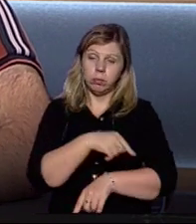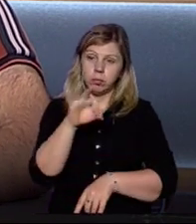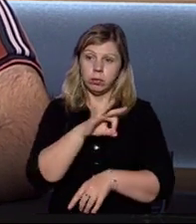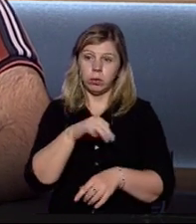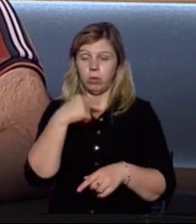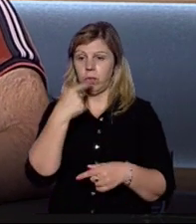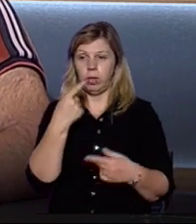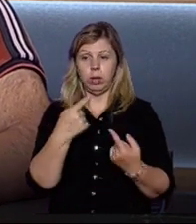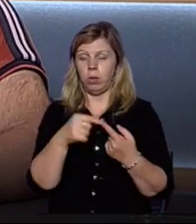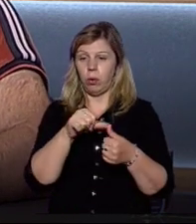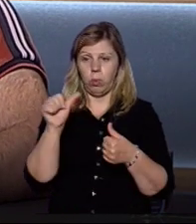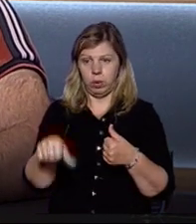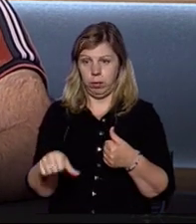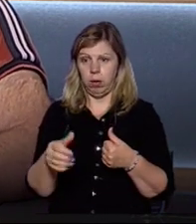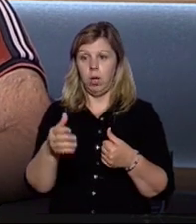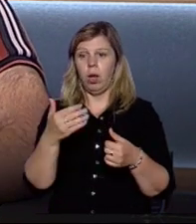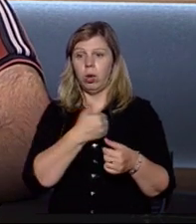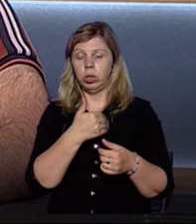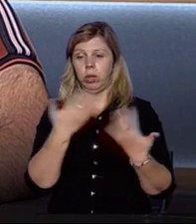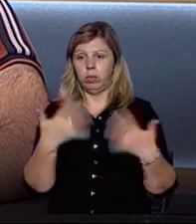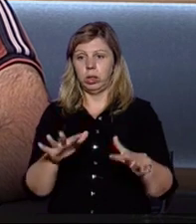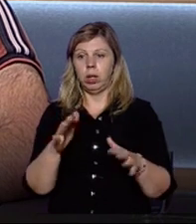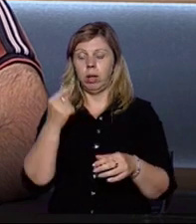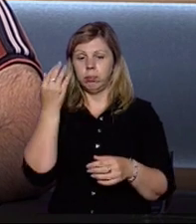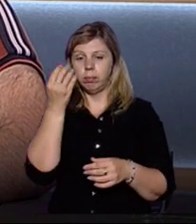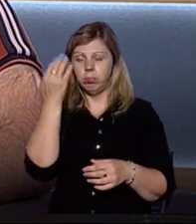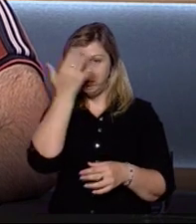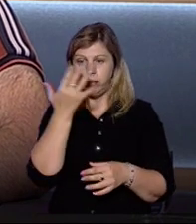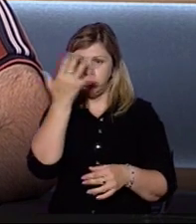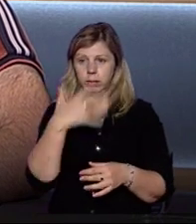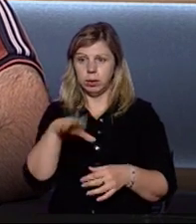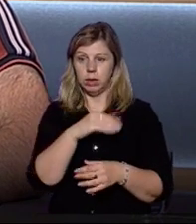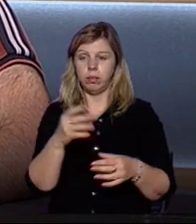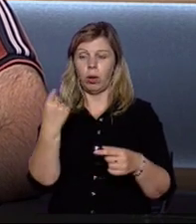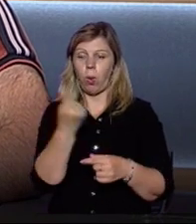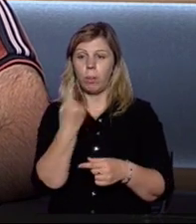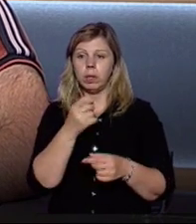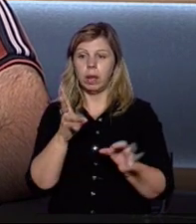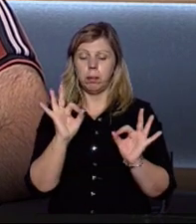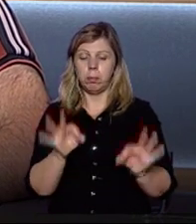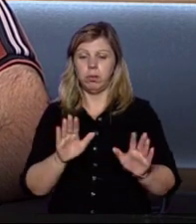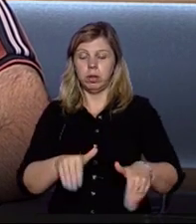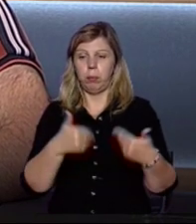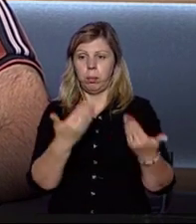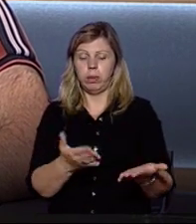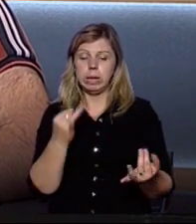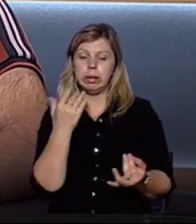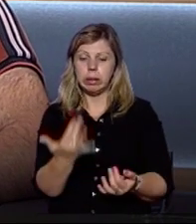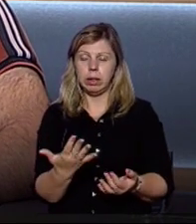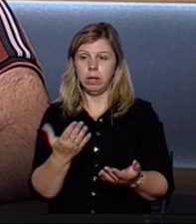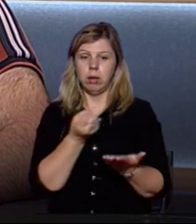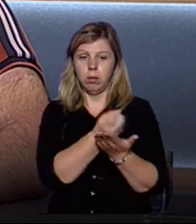недоречно говорити, хоча вона вже мосолиться також на рівні області, як правильно запропонувати і скільки